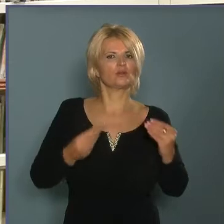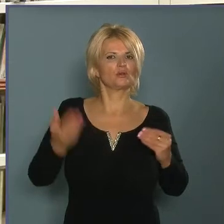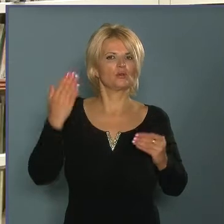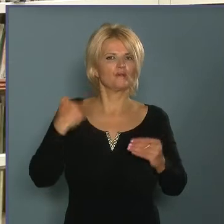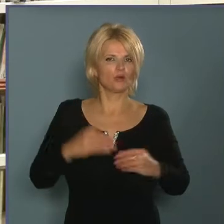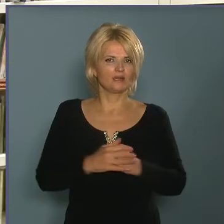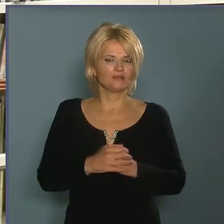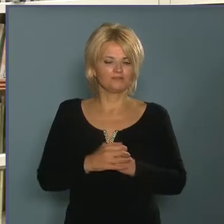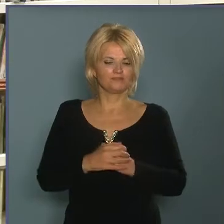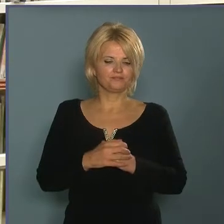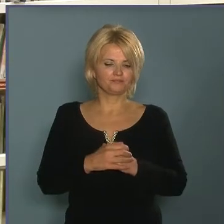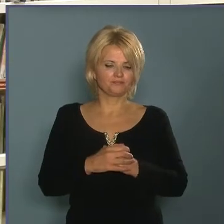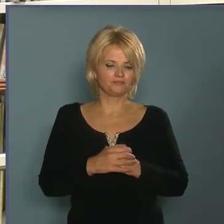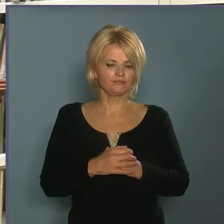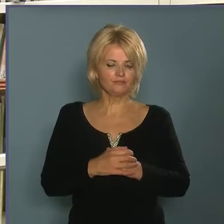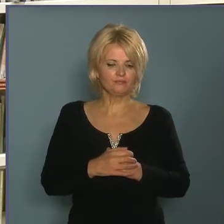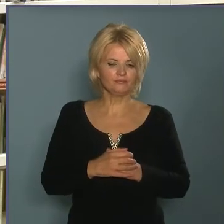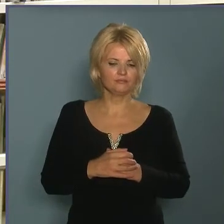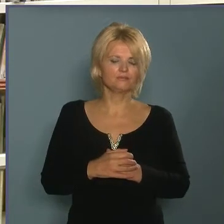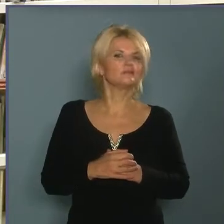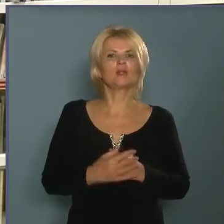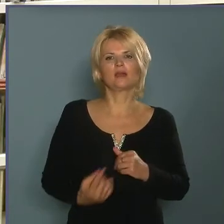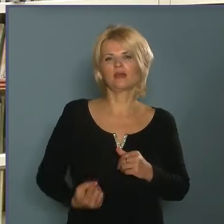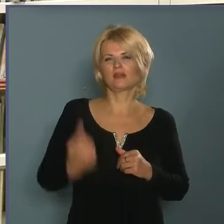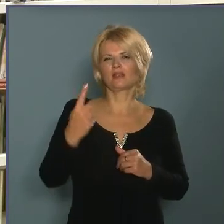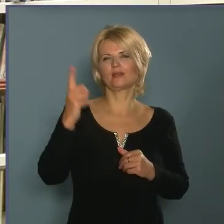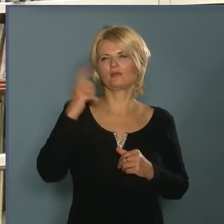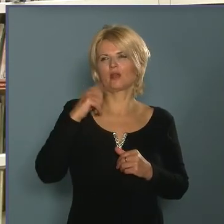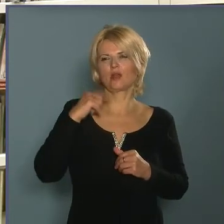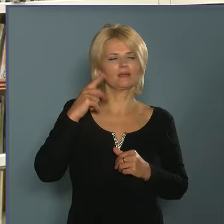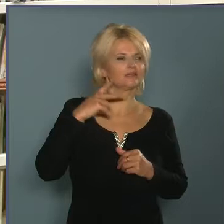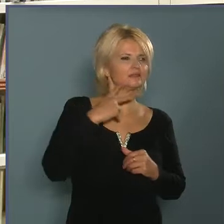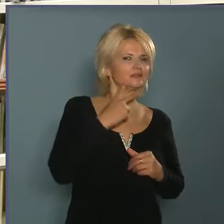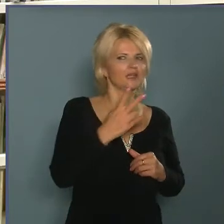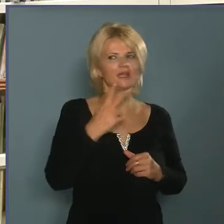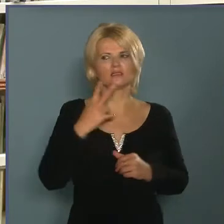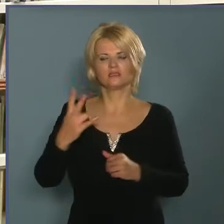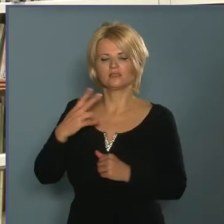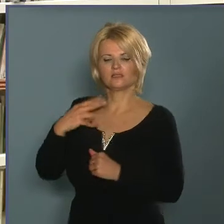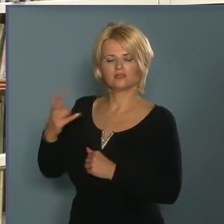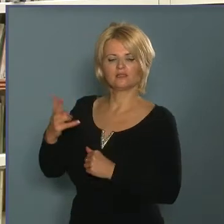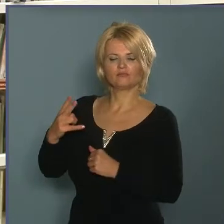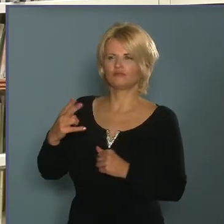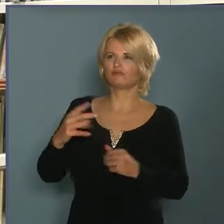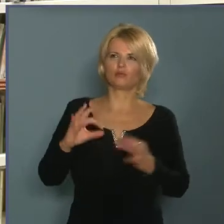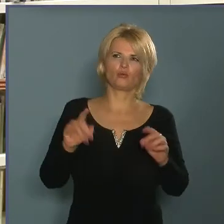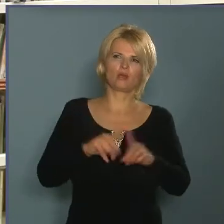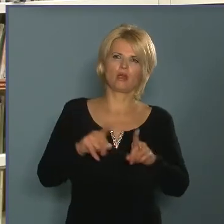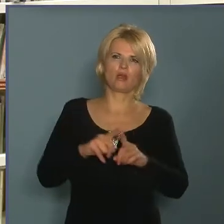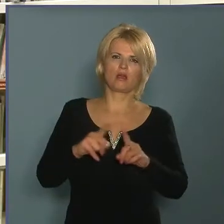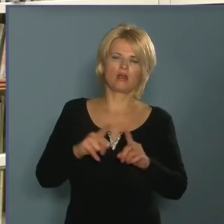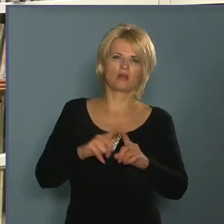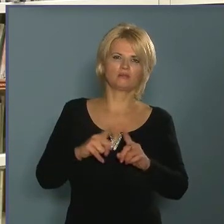hogy bárhol néztek valami rendkívüli, valami olyan egyetemes, olyan